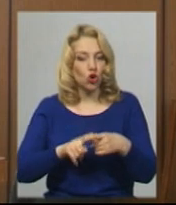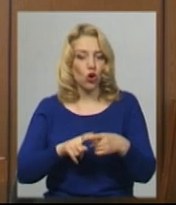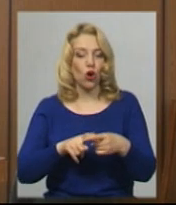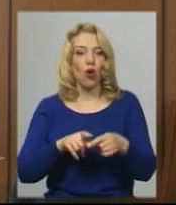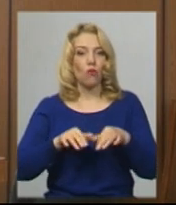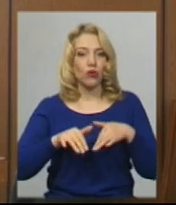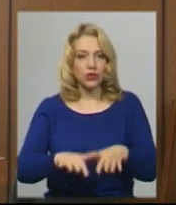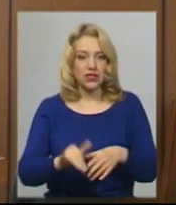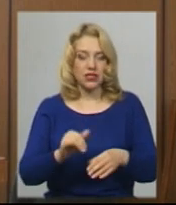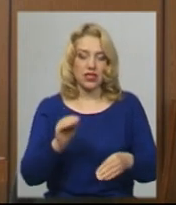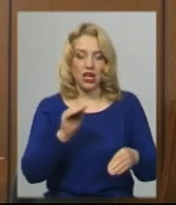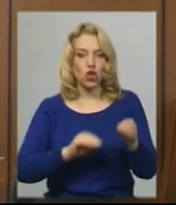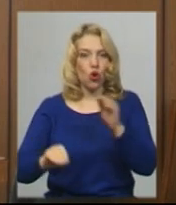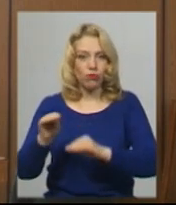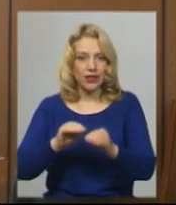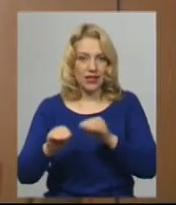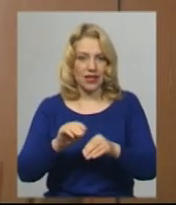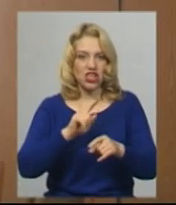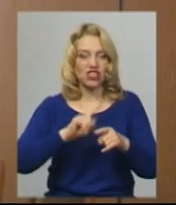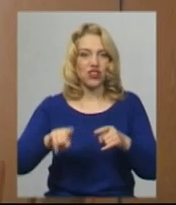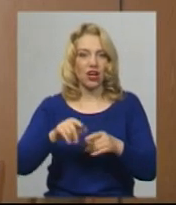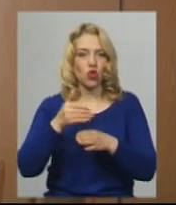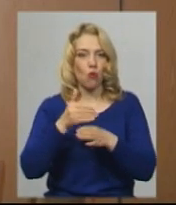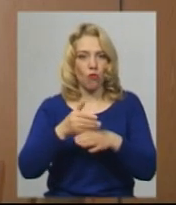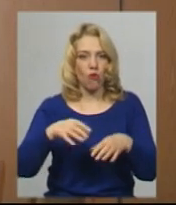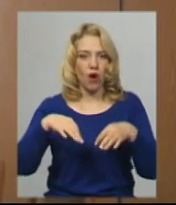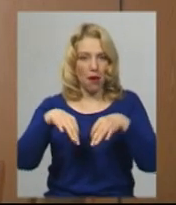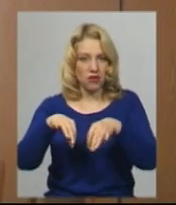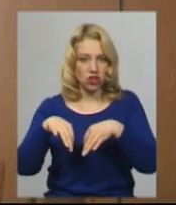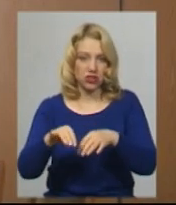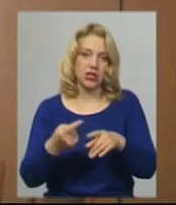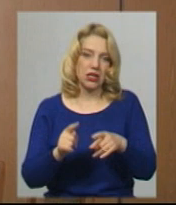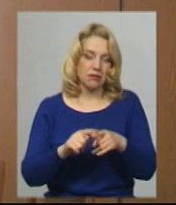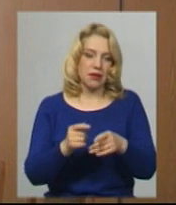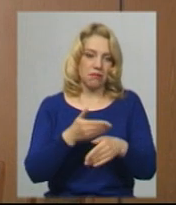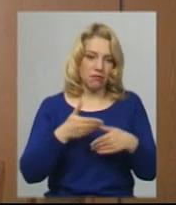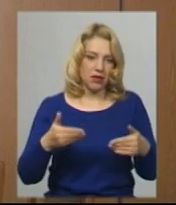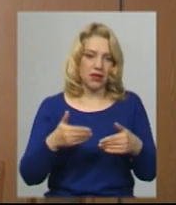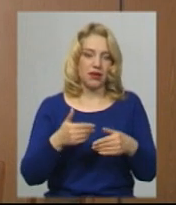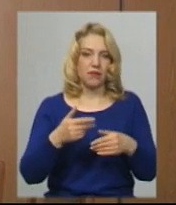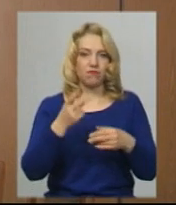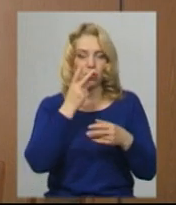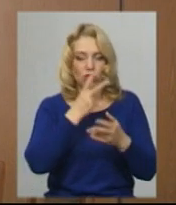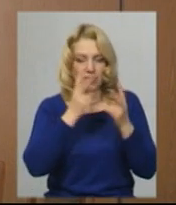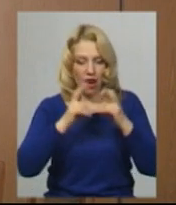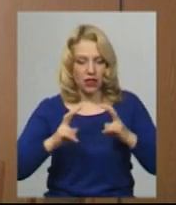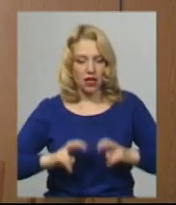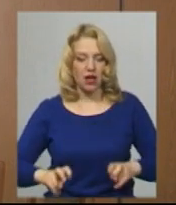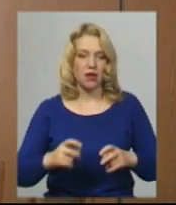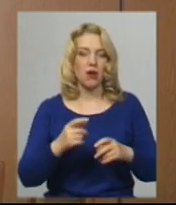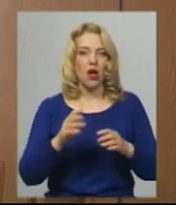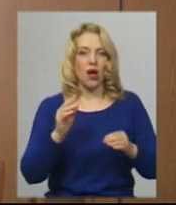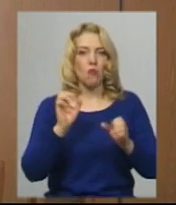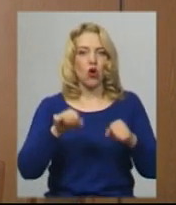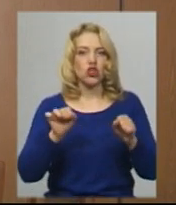обладнання машин швидкої допомоги воно стане в негоді. Ми розглядаємо можливість обладнання сільських амбулаторій.